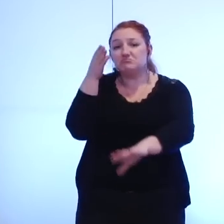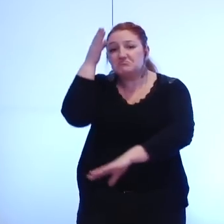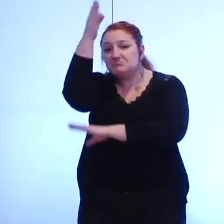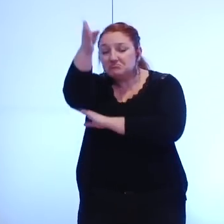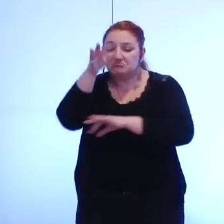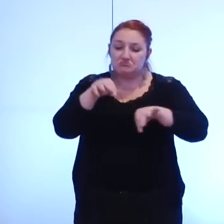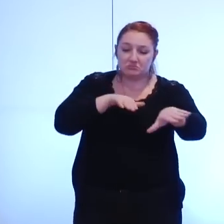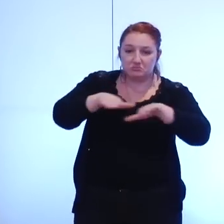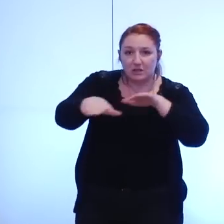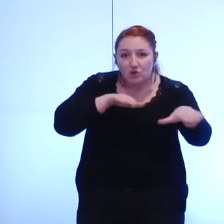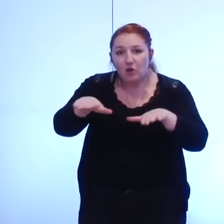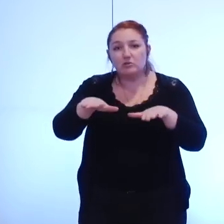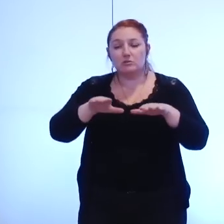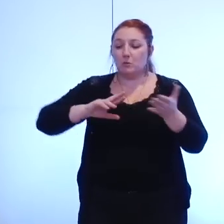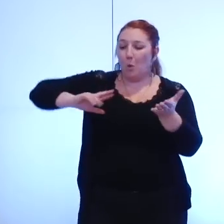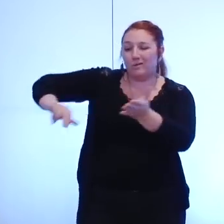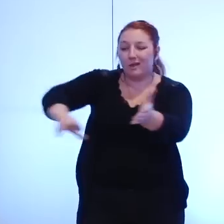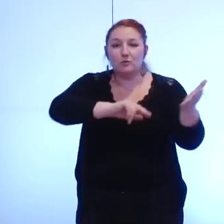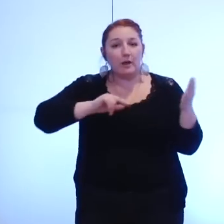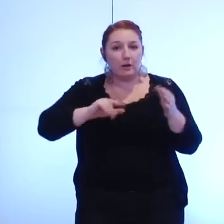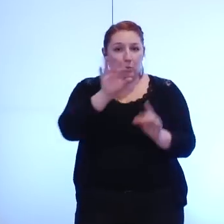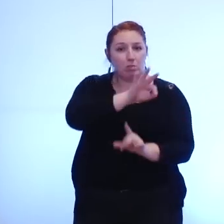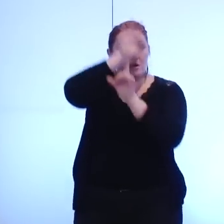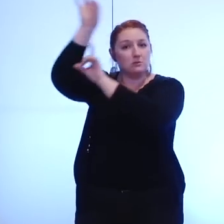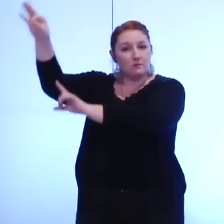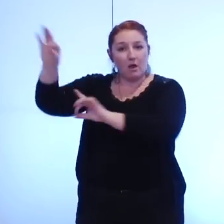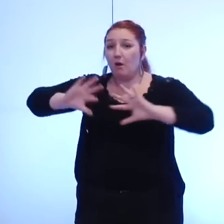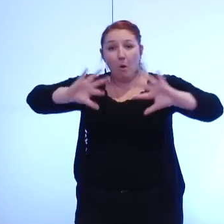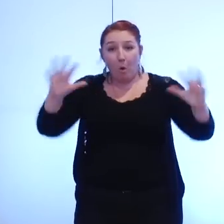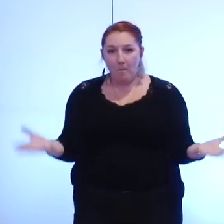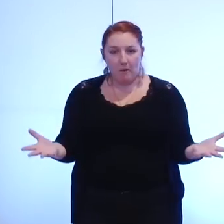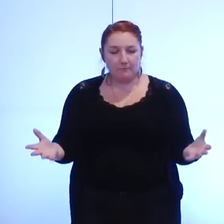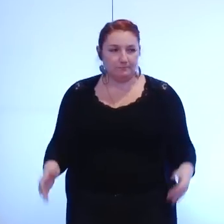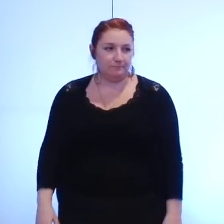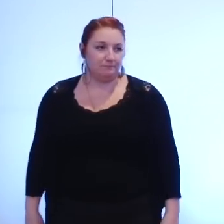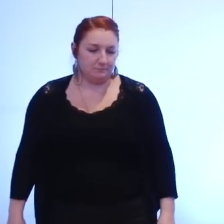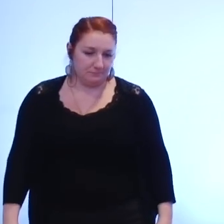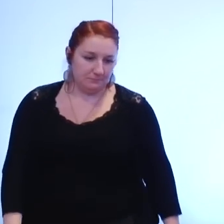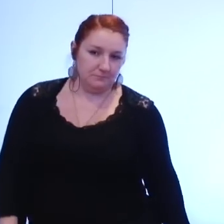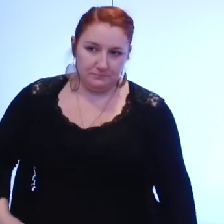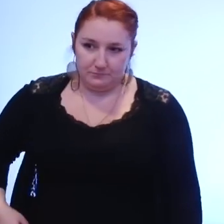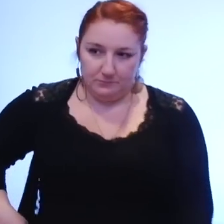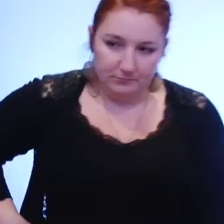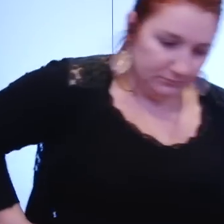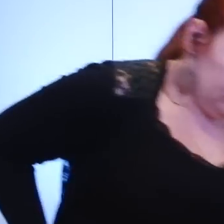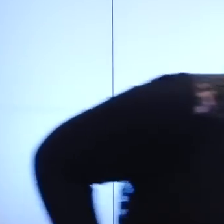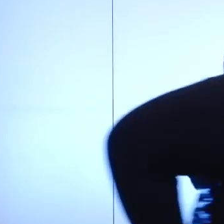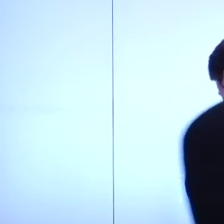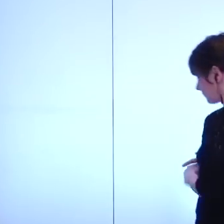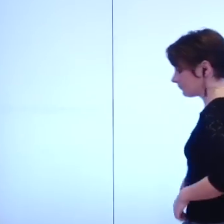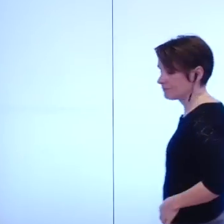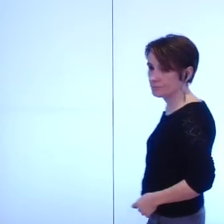méthodologique que contractuel pour les transferts à venir j'en ai terminé avec les questions je voulais juste